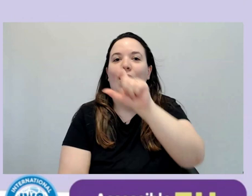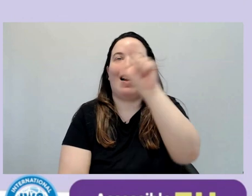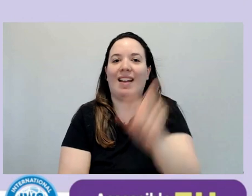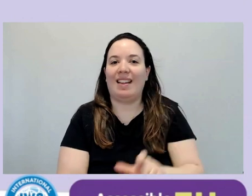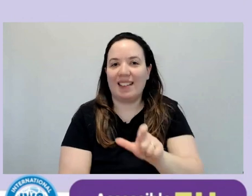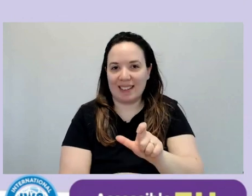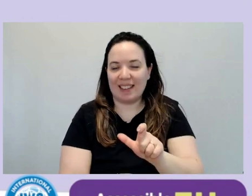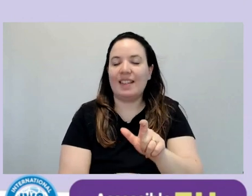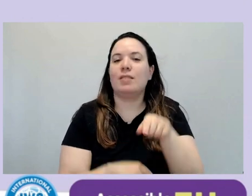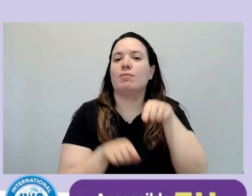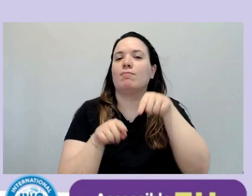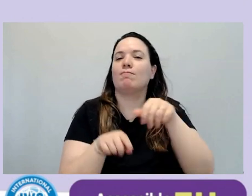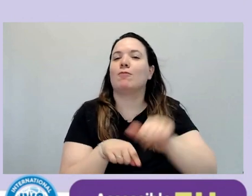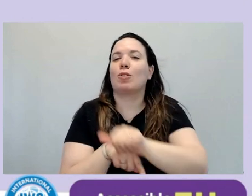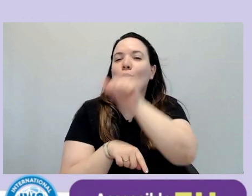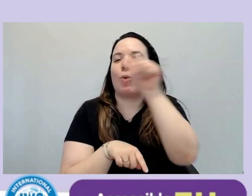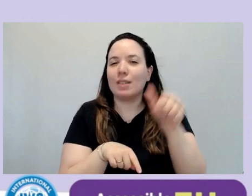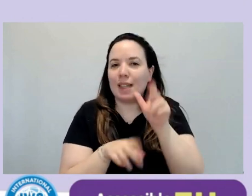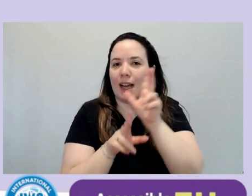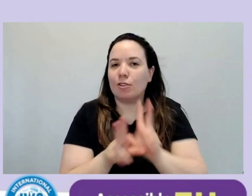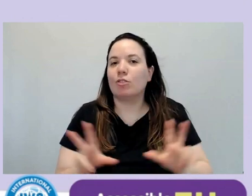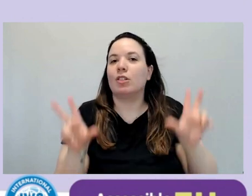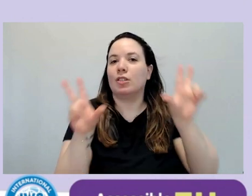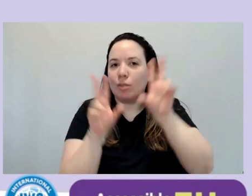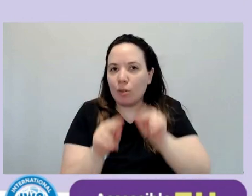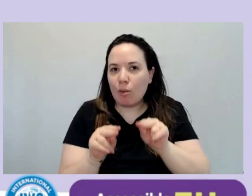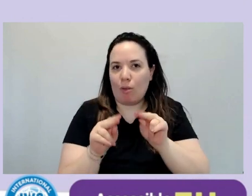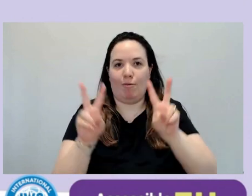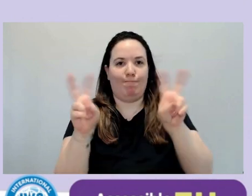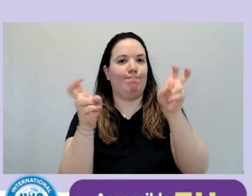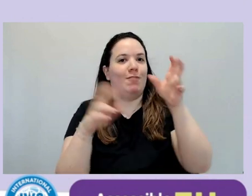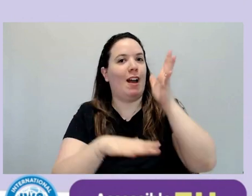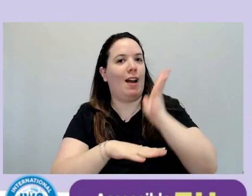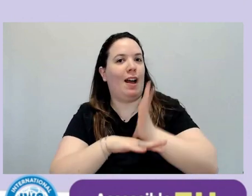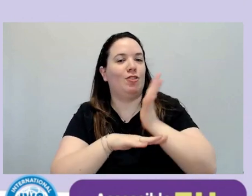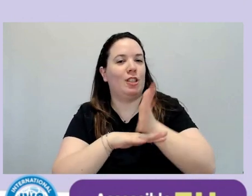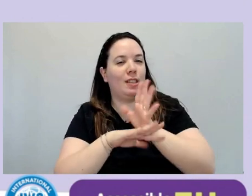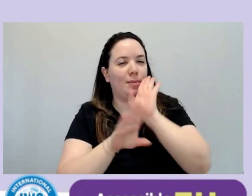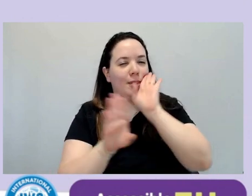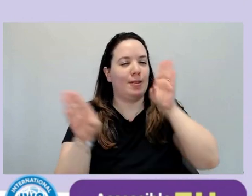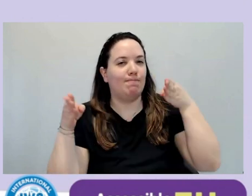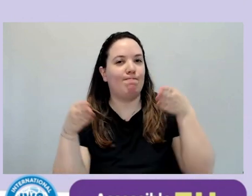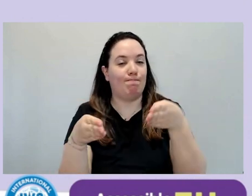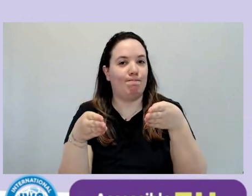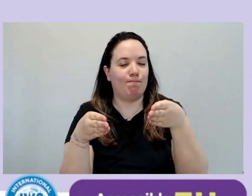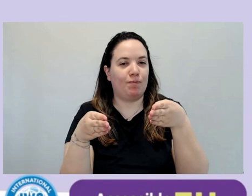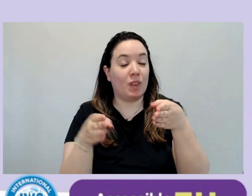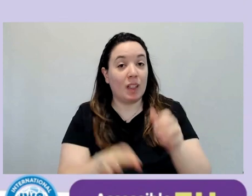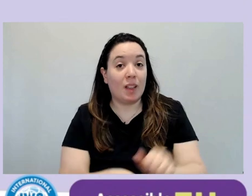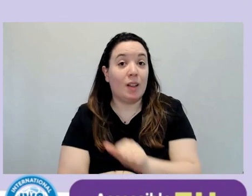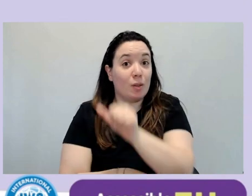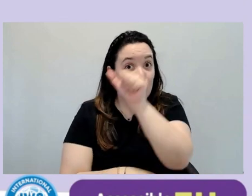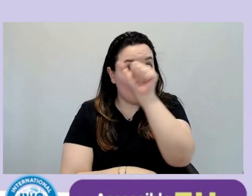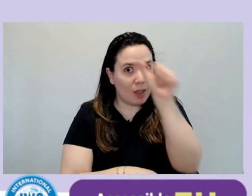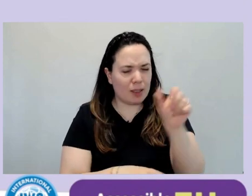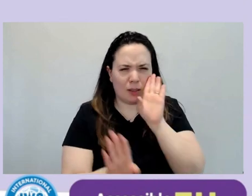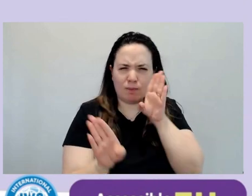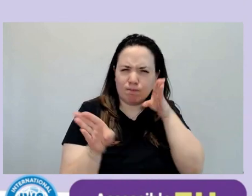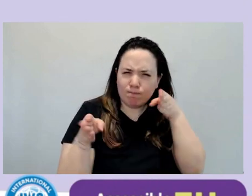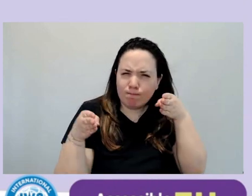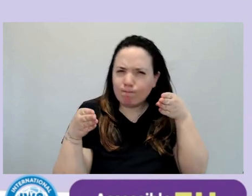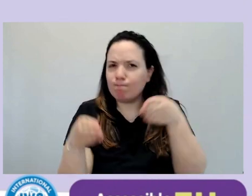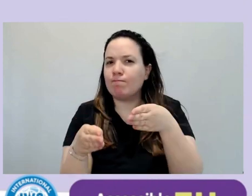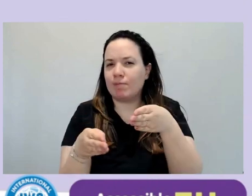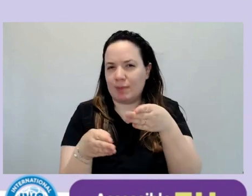quest'anno ancora al tema dell'accessibilità. Quest'anno particolarmente perché, come ben